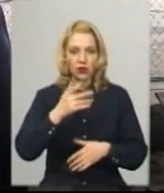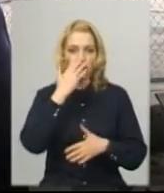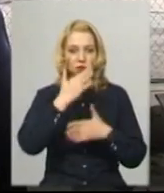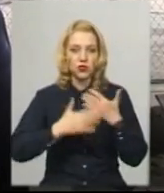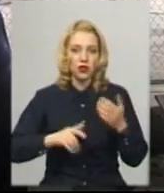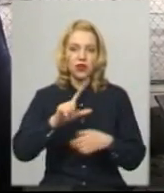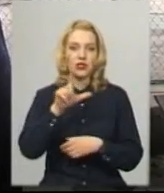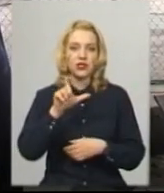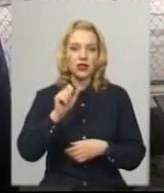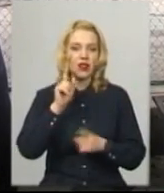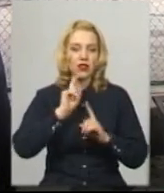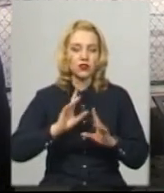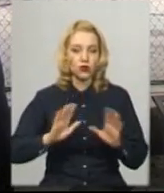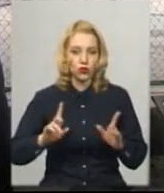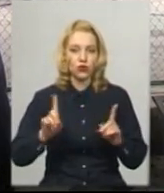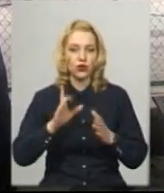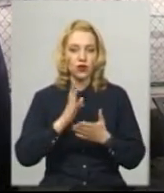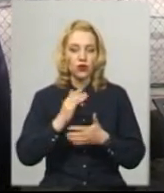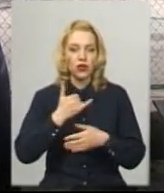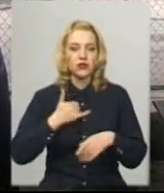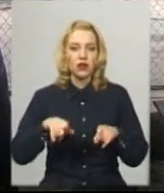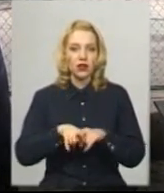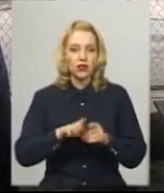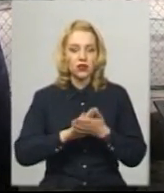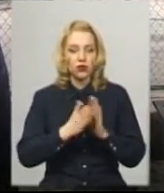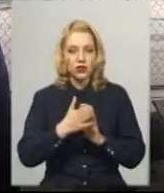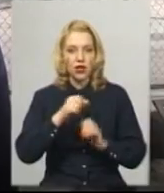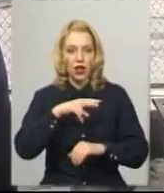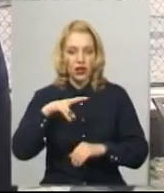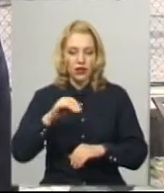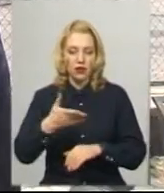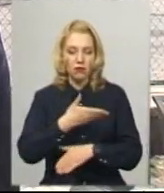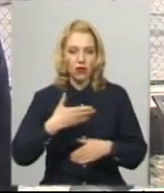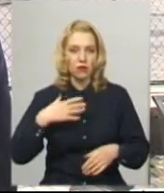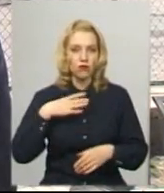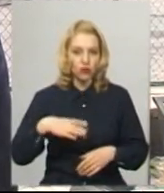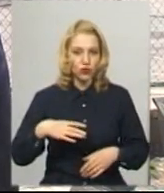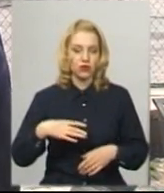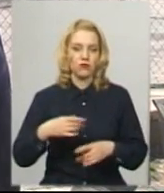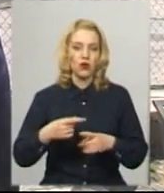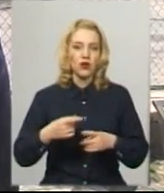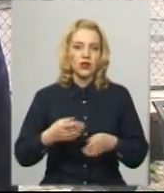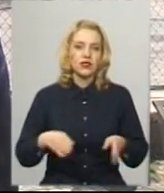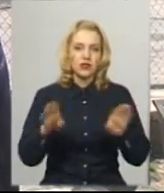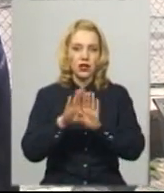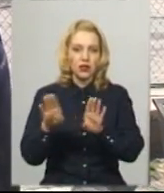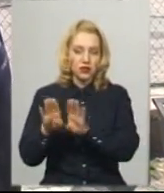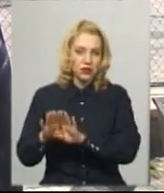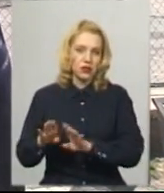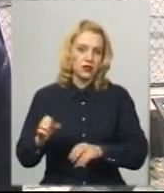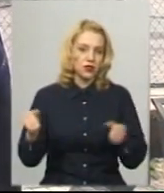незручності, що є в нас така ситуація, але ми мусимо позакривати спортивні майданчики.